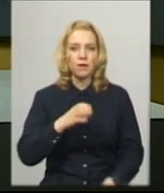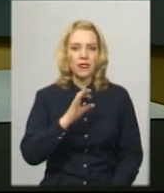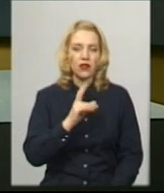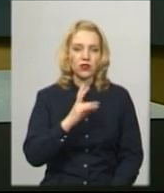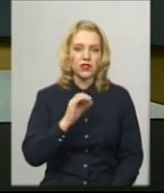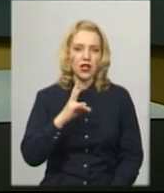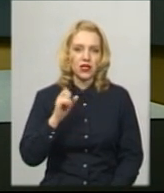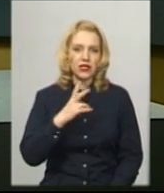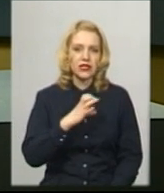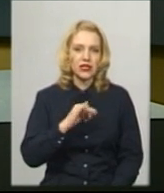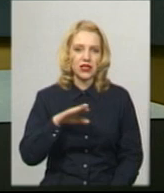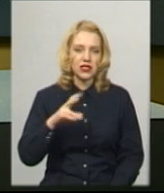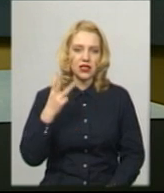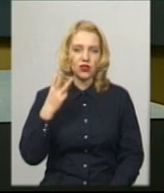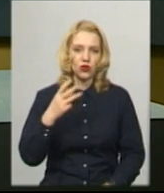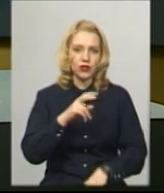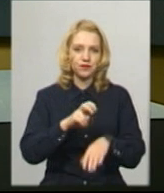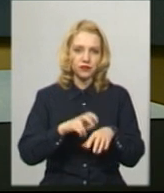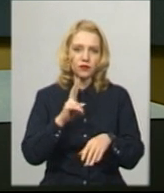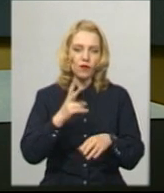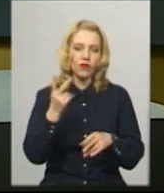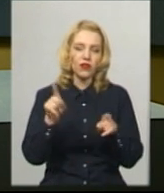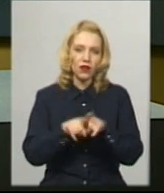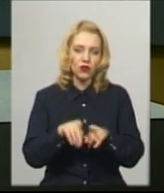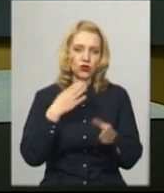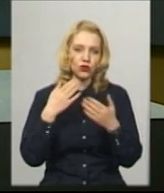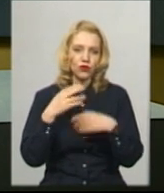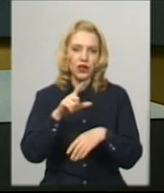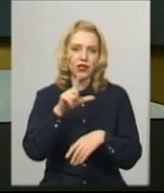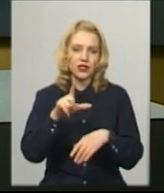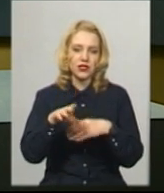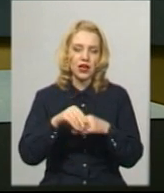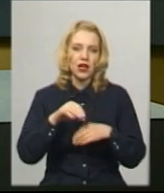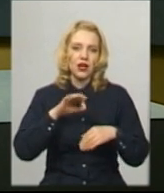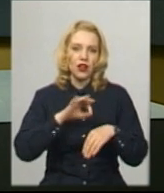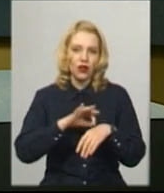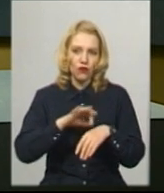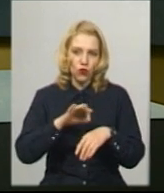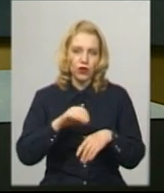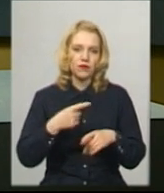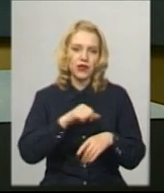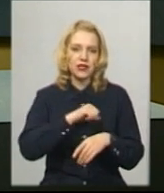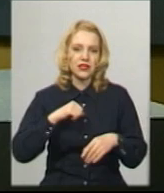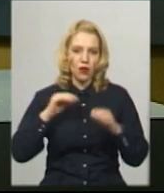Ситницька. За її словами, троє лікарів, які також контактували з хворим на самоізоляції в шепетівці.